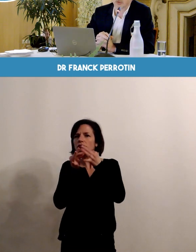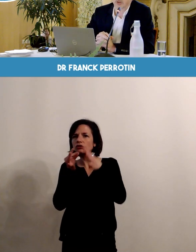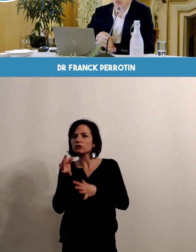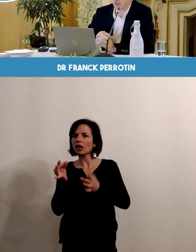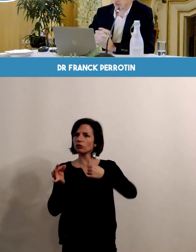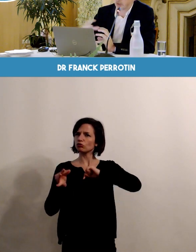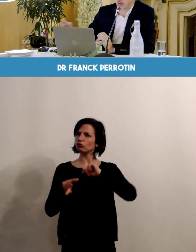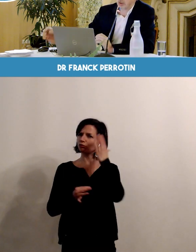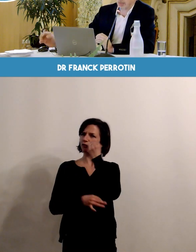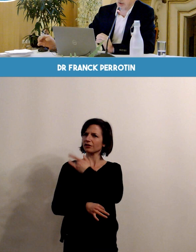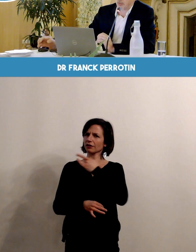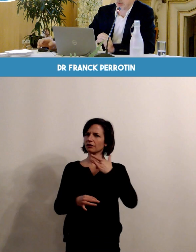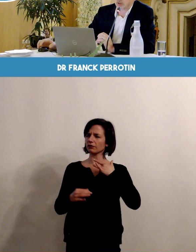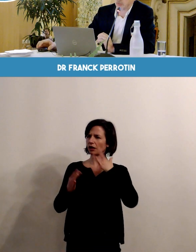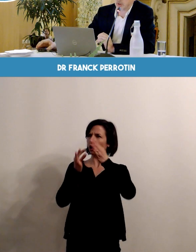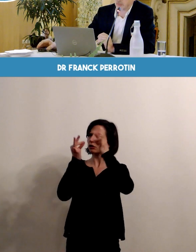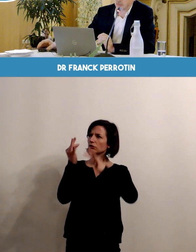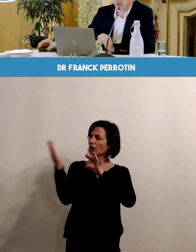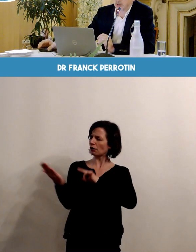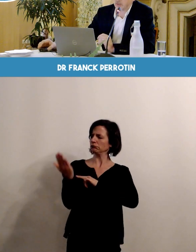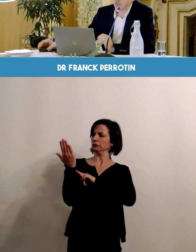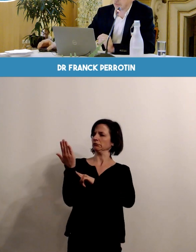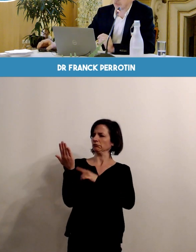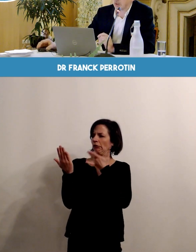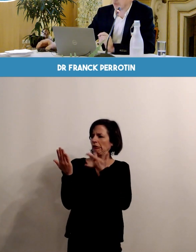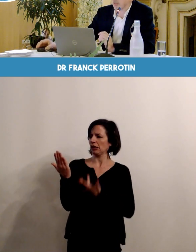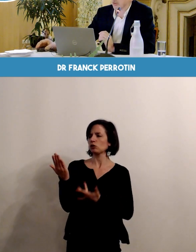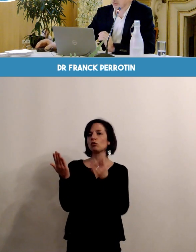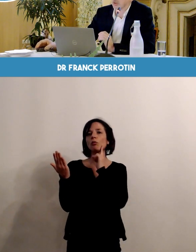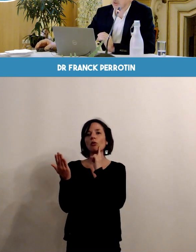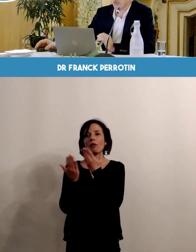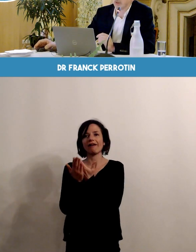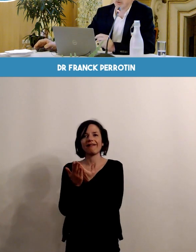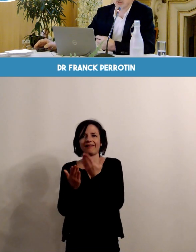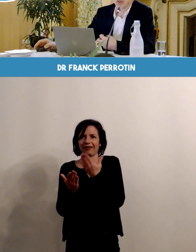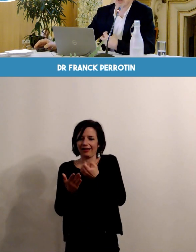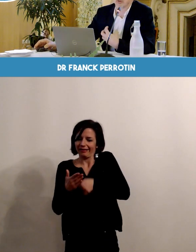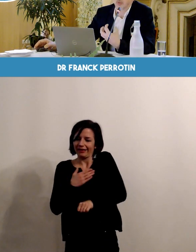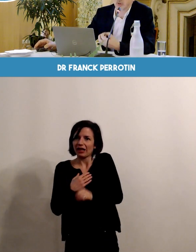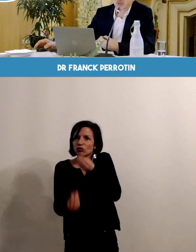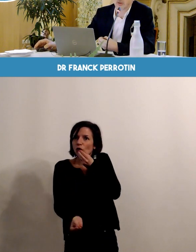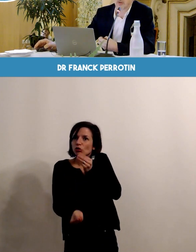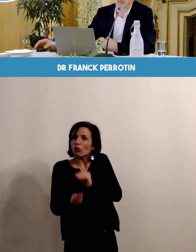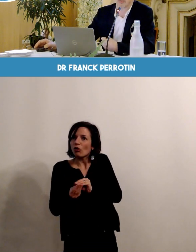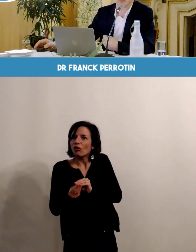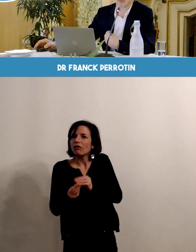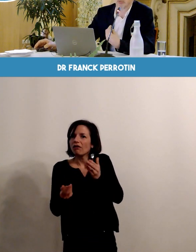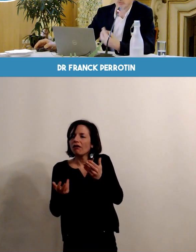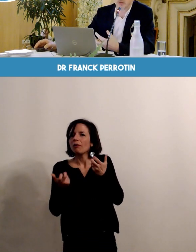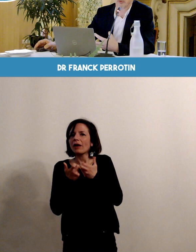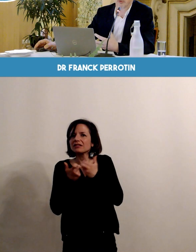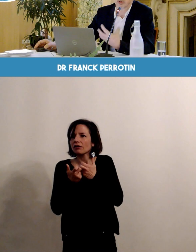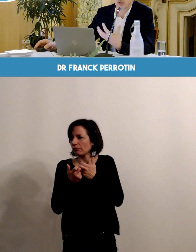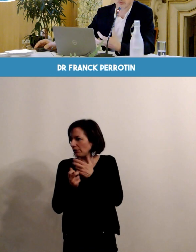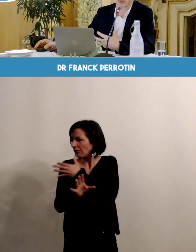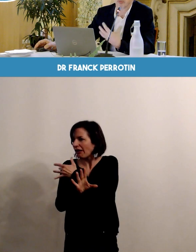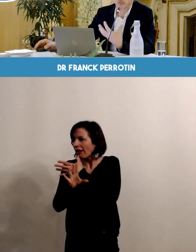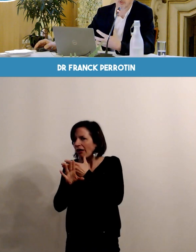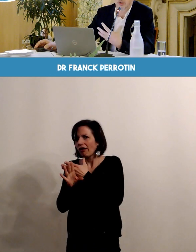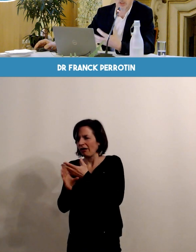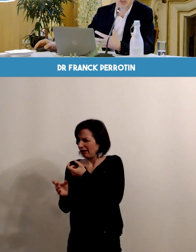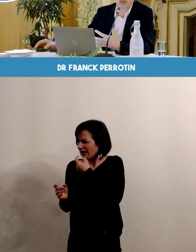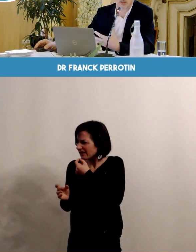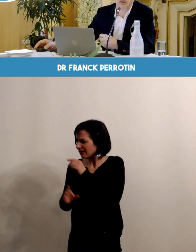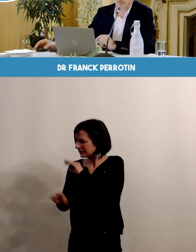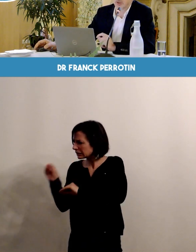décevants pour nous professionnels de santé en particulier vous voyez l'évolution de la prématurité même avec des traitements récents même avec beaucoup